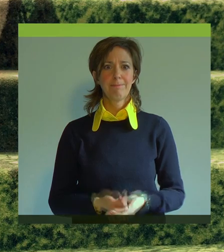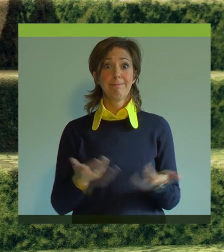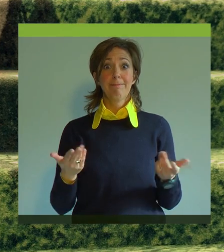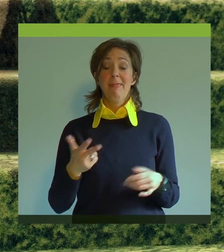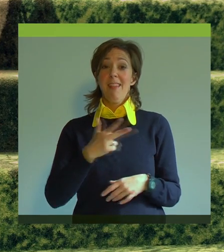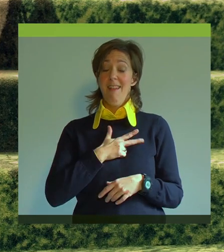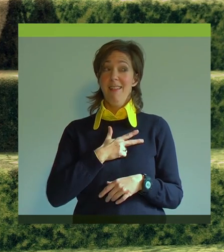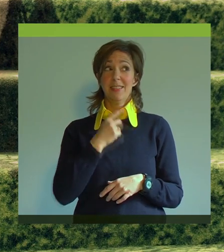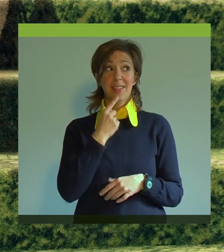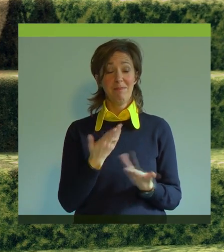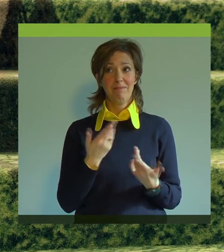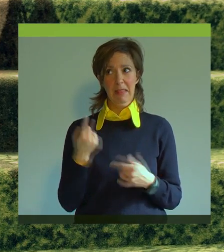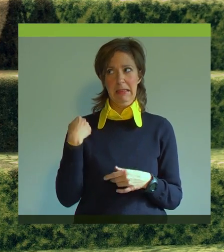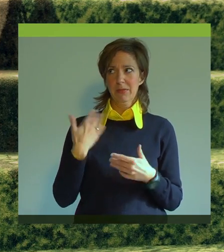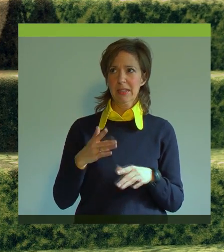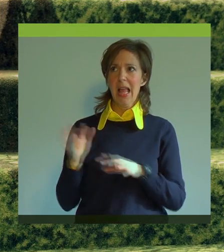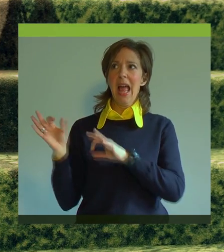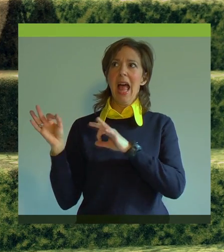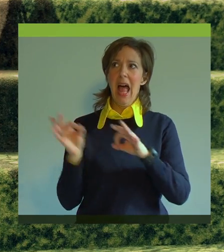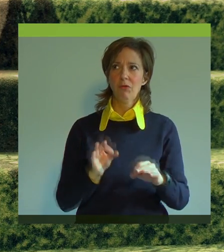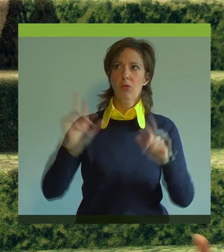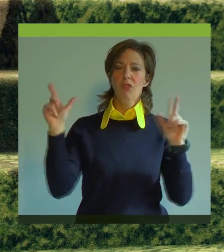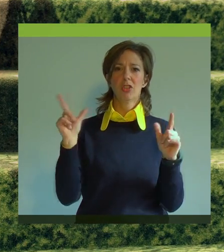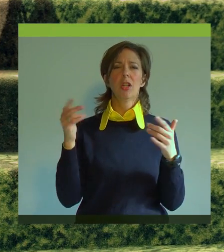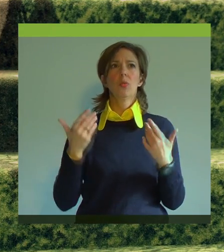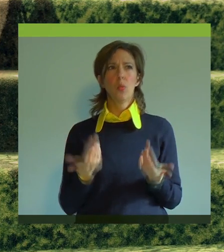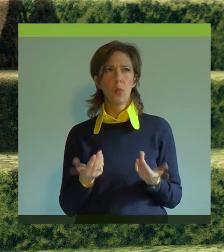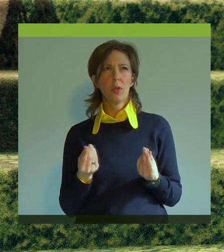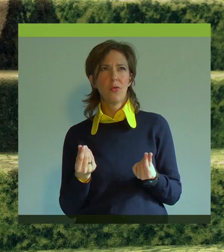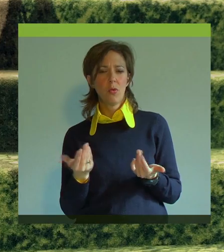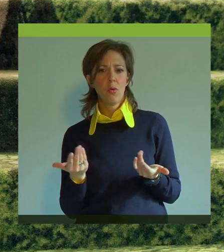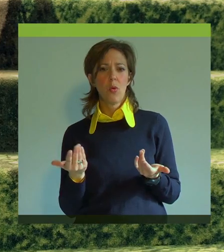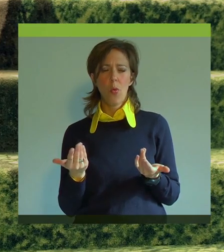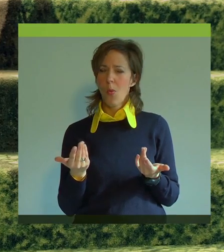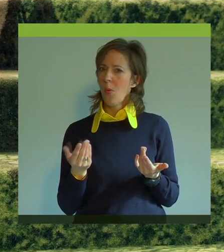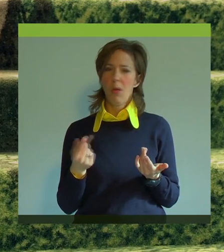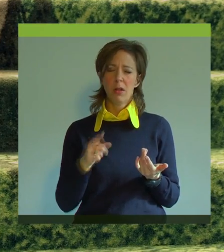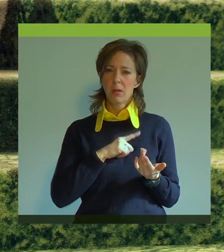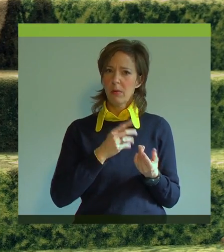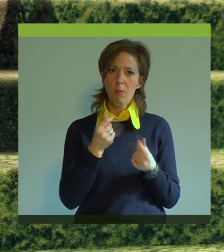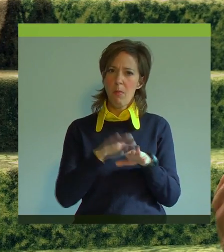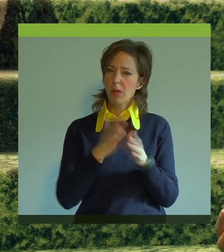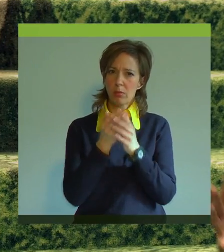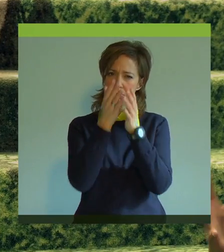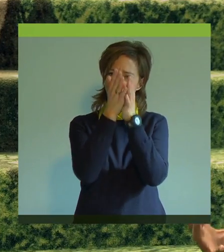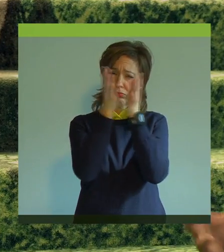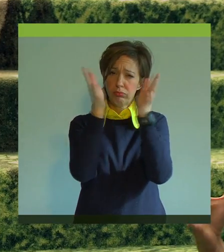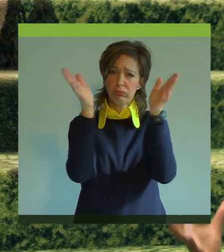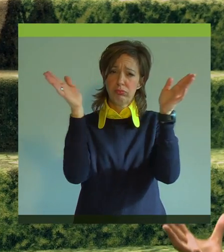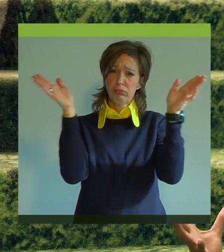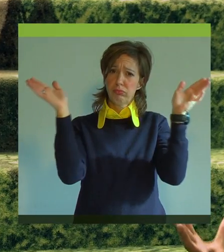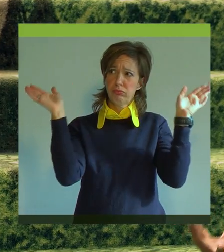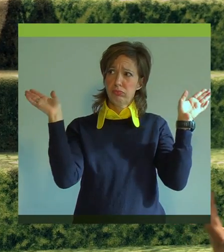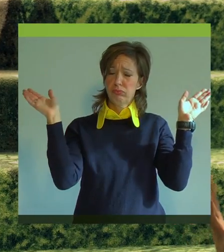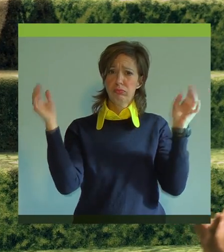Also ich muss auch ganz ehrlich sagen, auch jetzt nach dieser Einführungsgeschichte hier, ist mein Horizont, der wird einfach größer und größer und